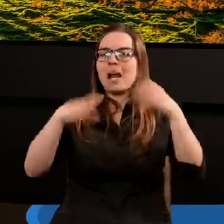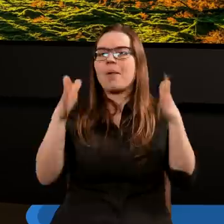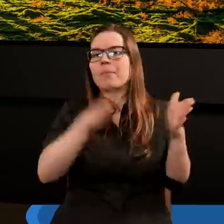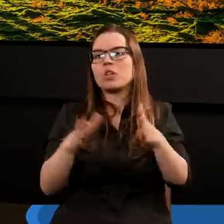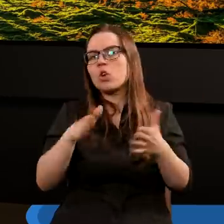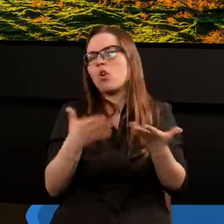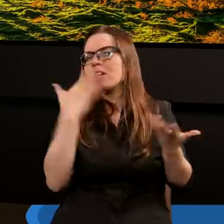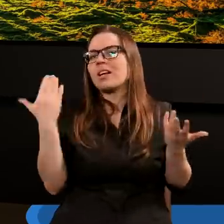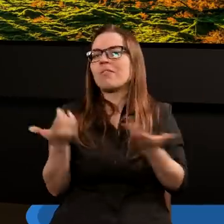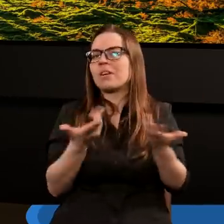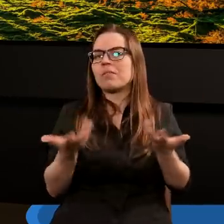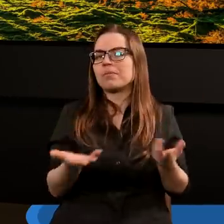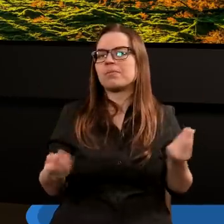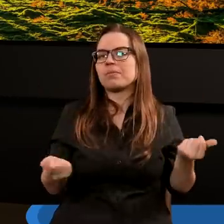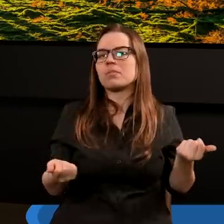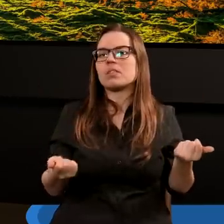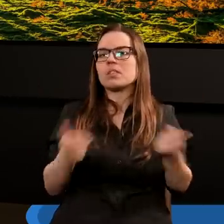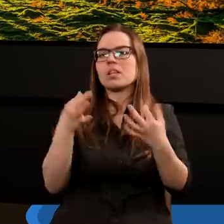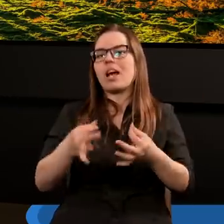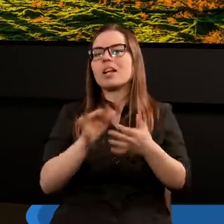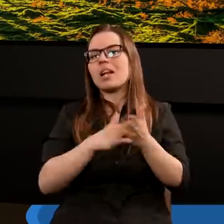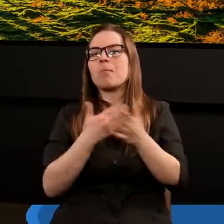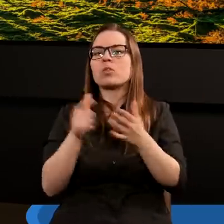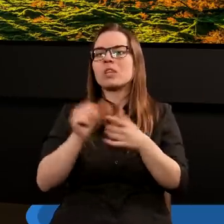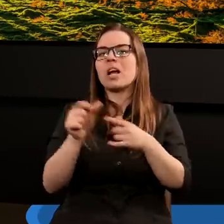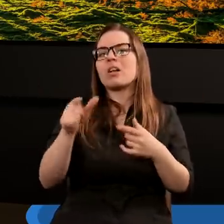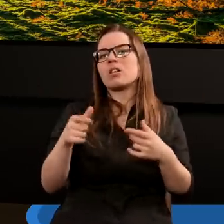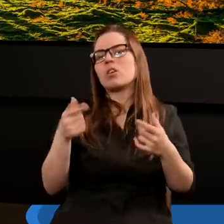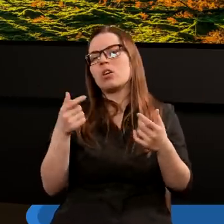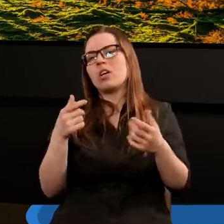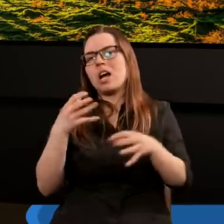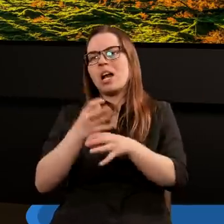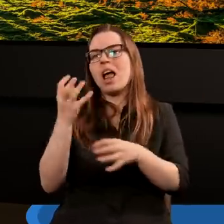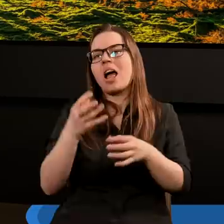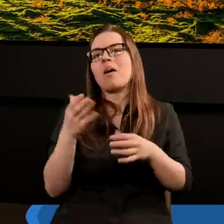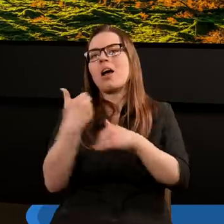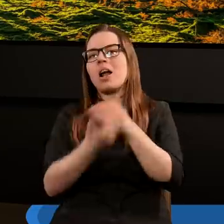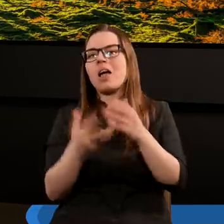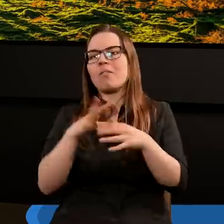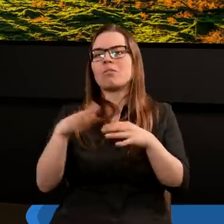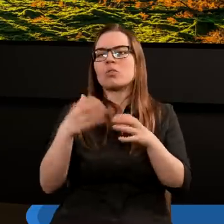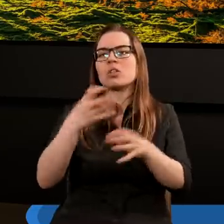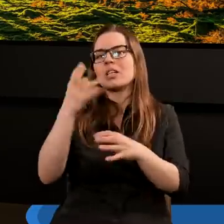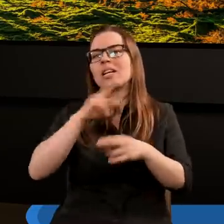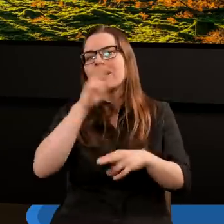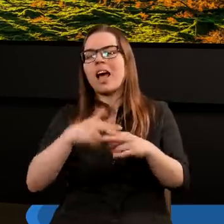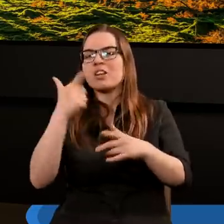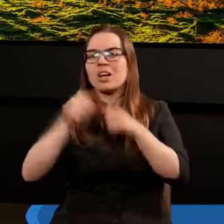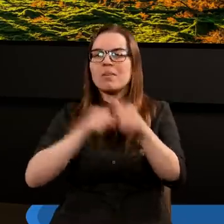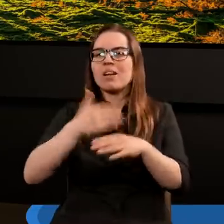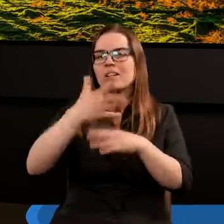przygotować, nie wiem, teraz są na przykład takie konserwy, wiecie, chleb w puszce, siedem lat data ważności,